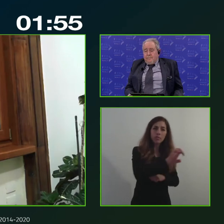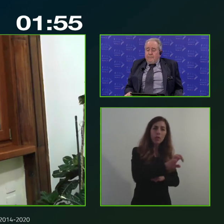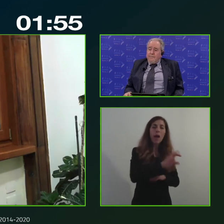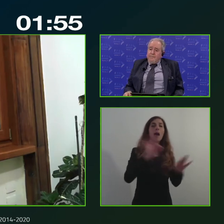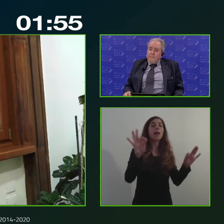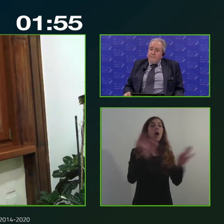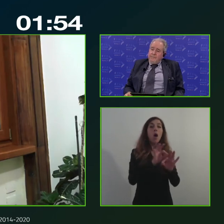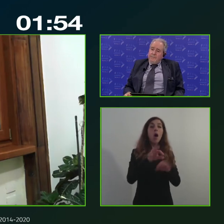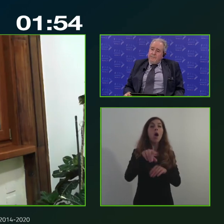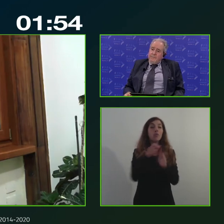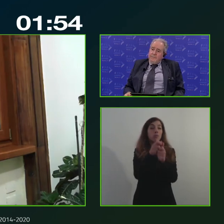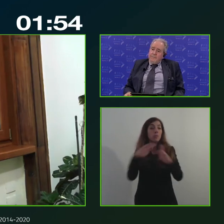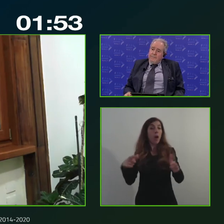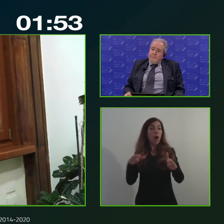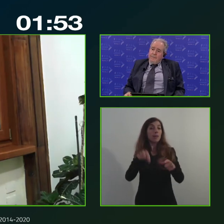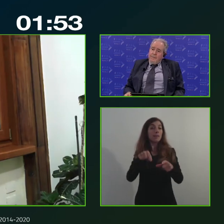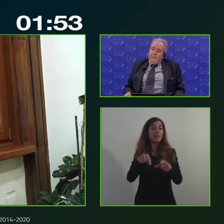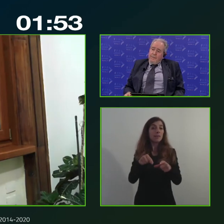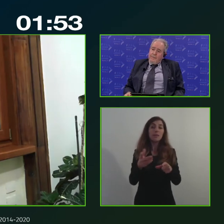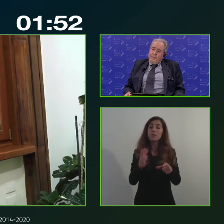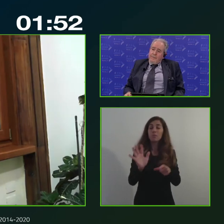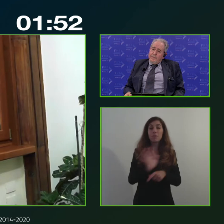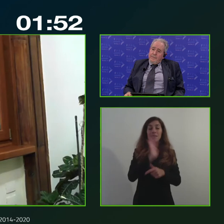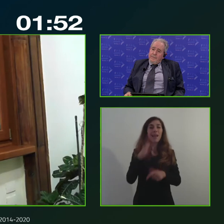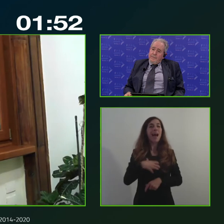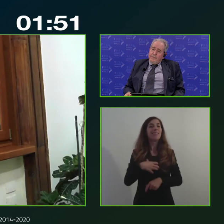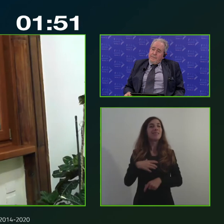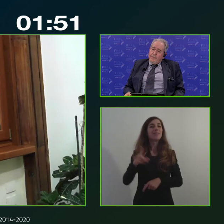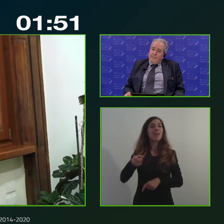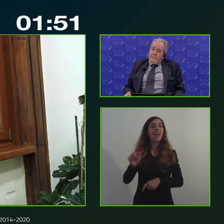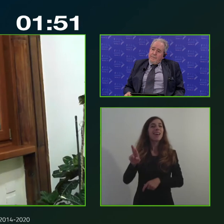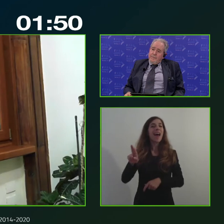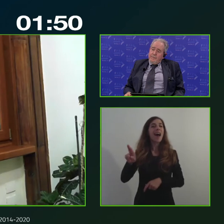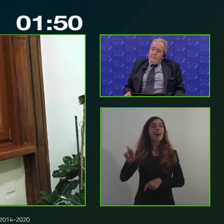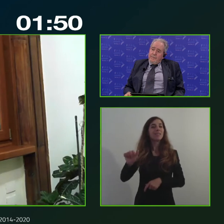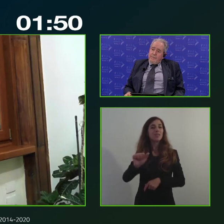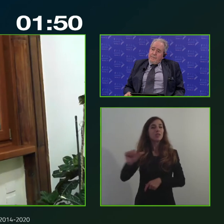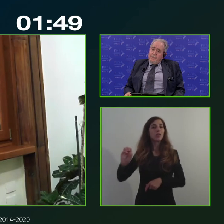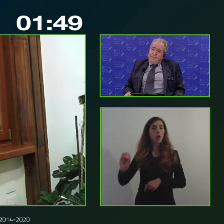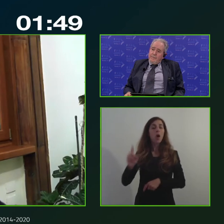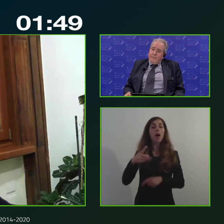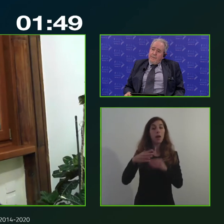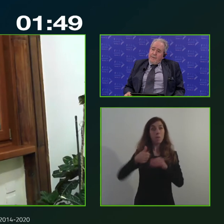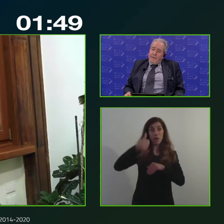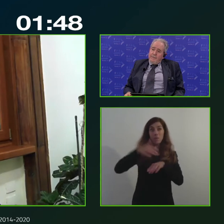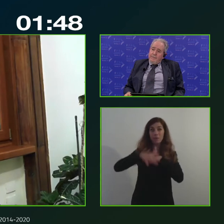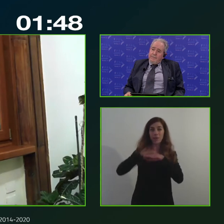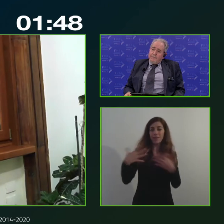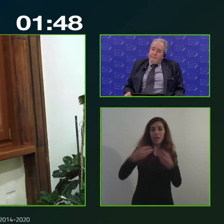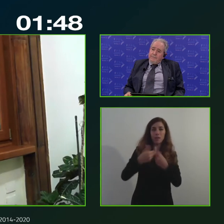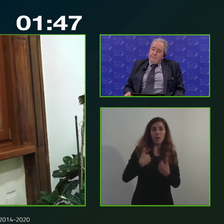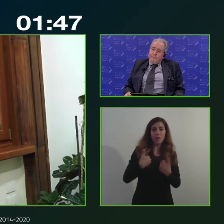polisi per esempio l'assessore Grasso sta facendo la prima esperienza con noi per quanto riguarda il lavoro di